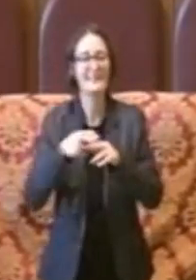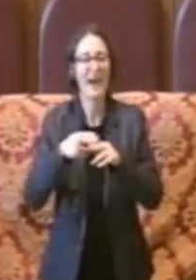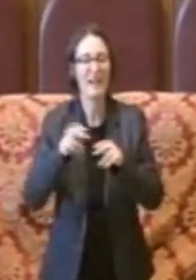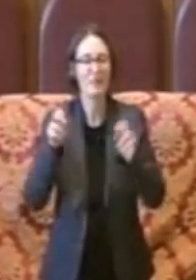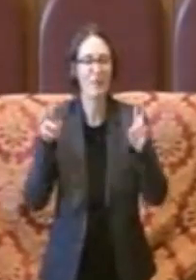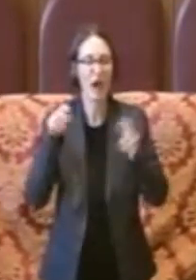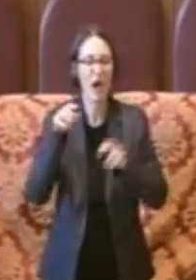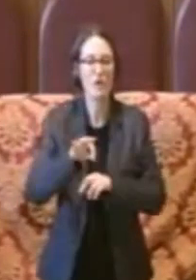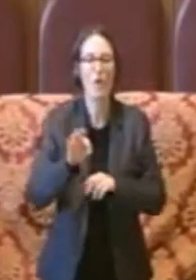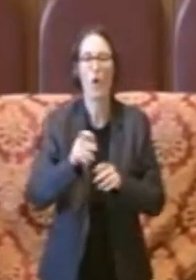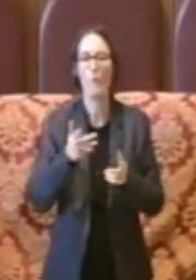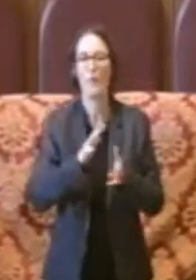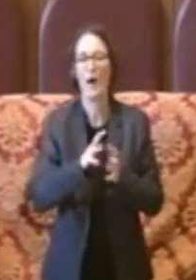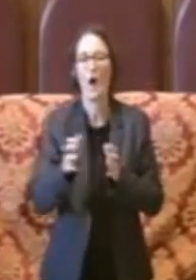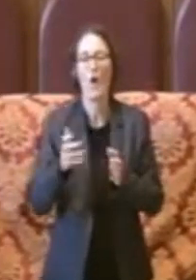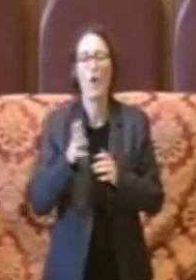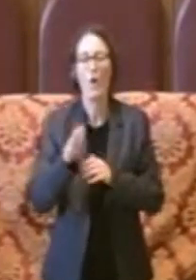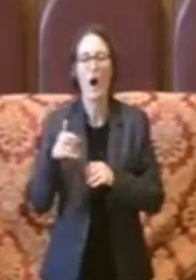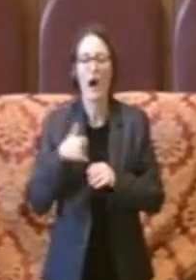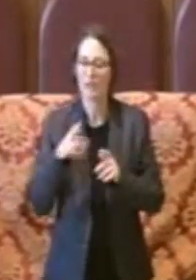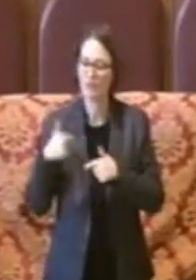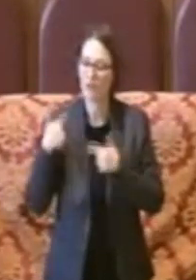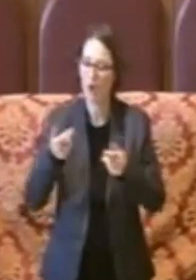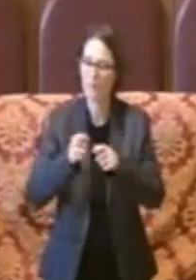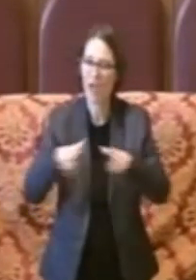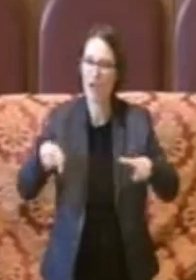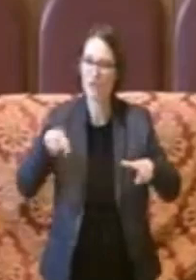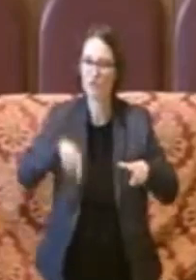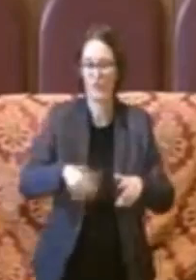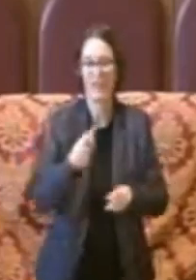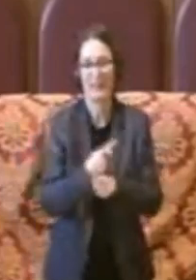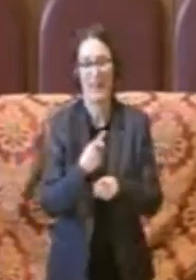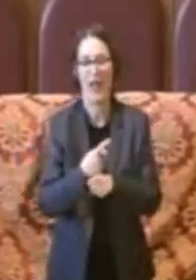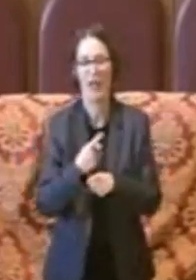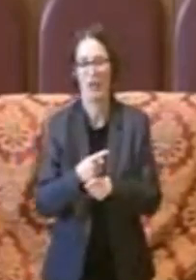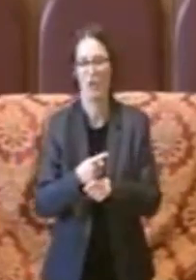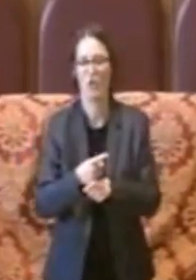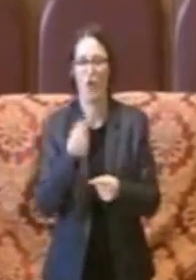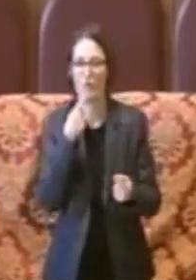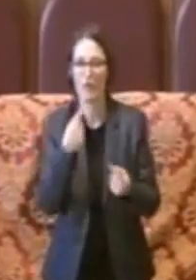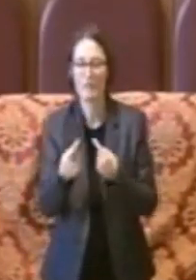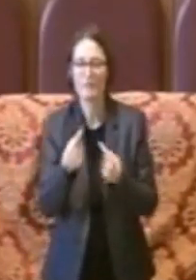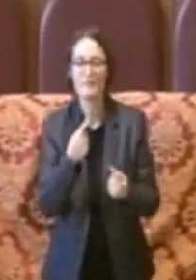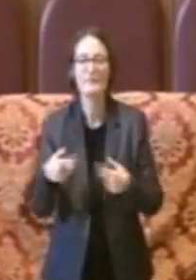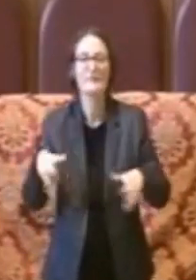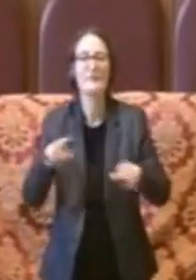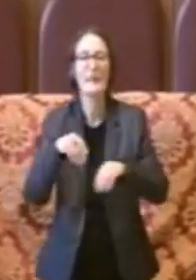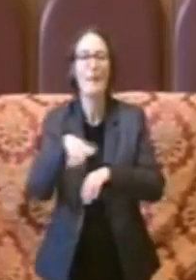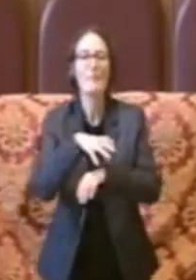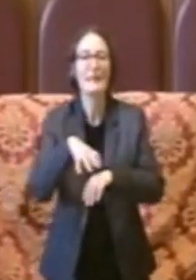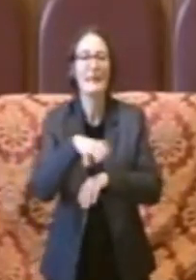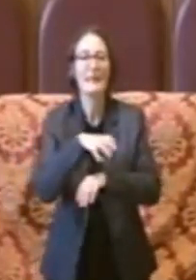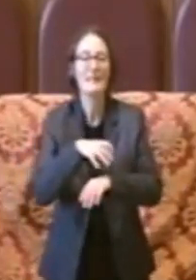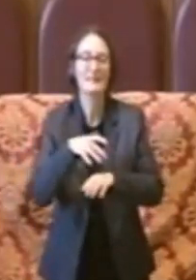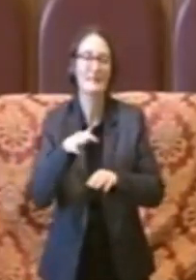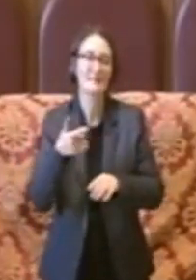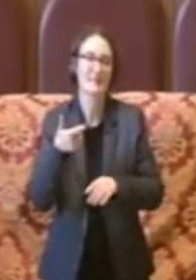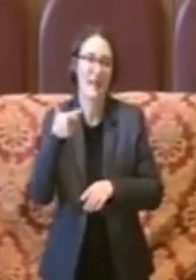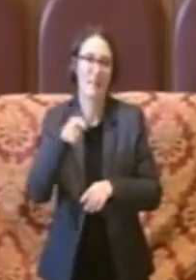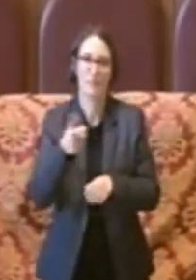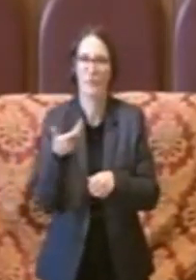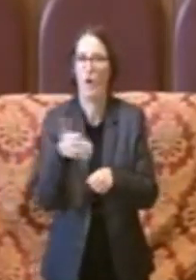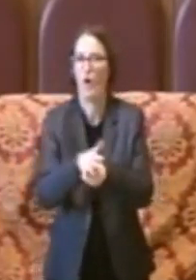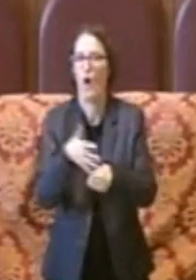dovendosi quindi sedere e mettersi seduta appunto con il Ministero per rientrare di una serie di situazioni